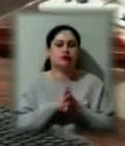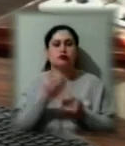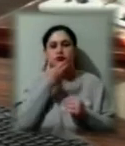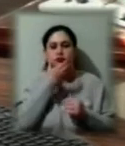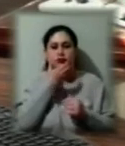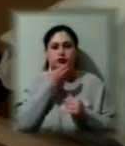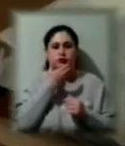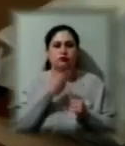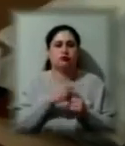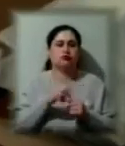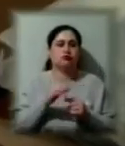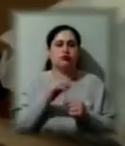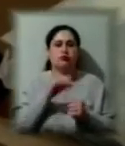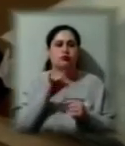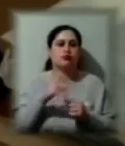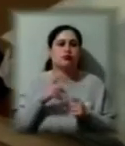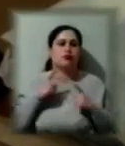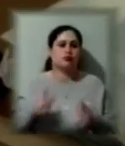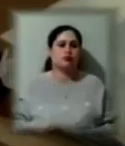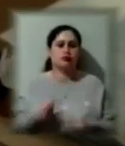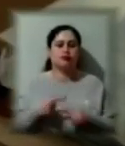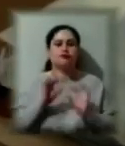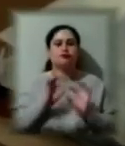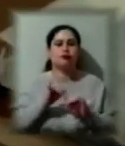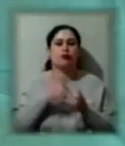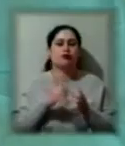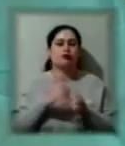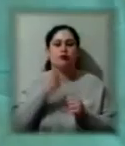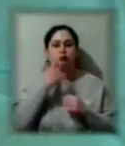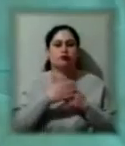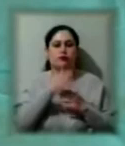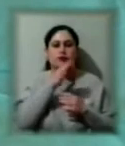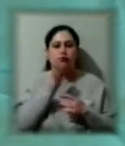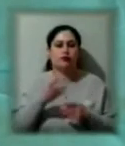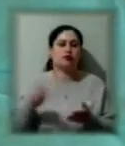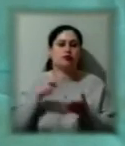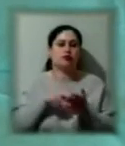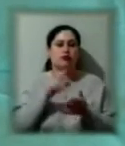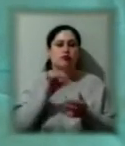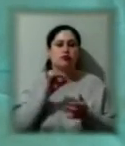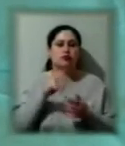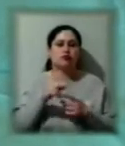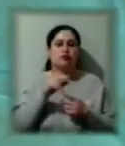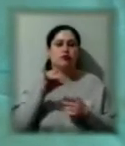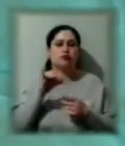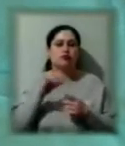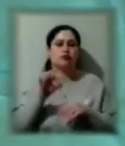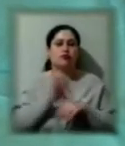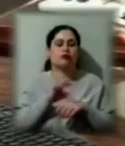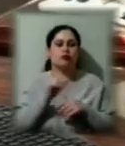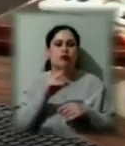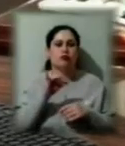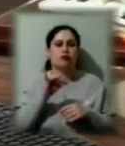протиепідемічні костюми. Додає, до Херсона найближчим часом мають доставити капсули для транспортування хворих на коронавірус.